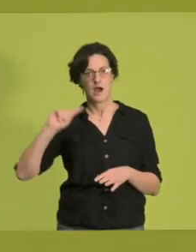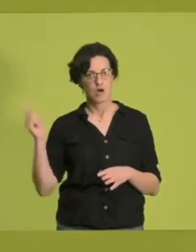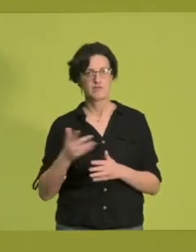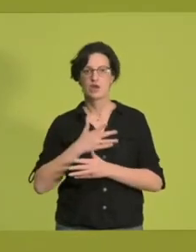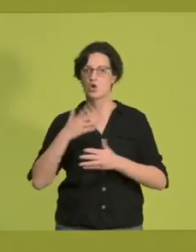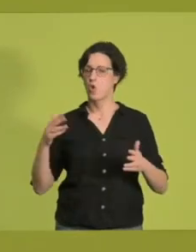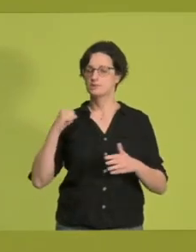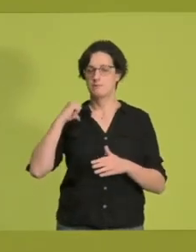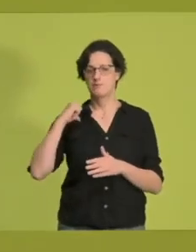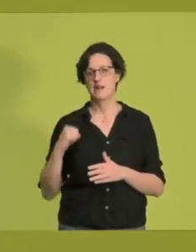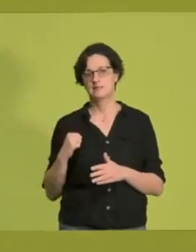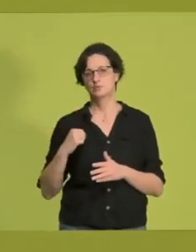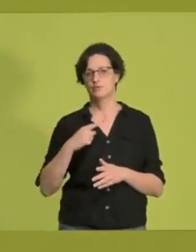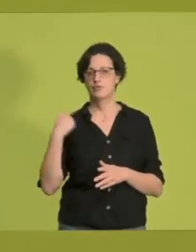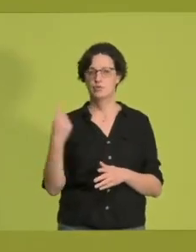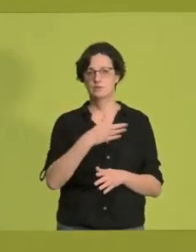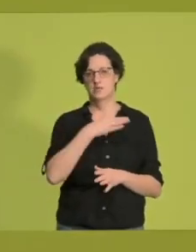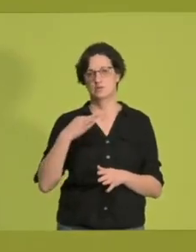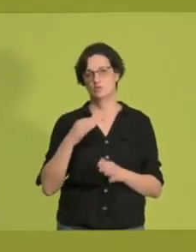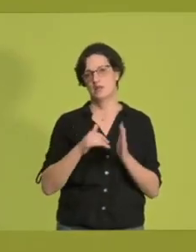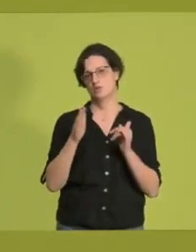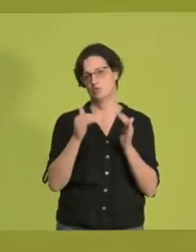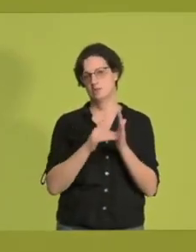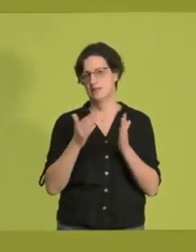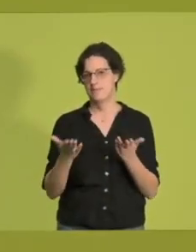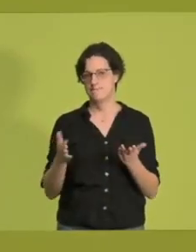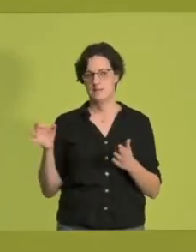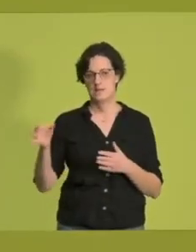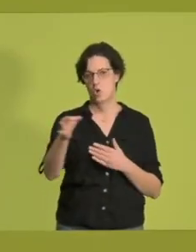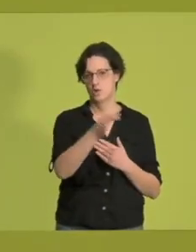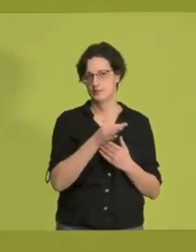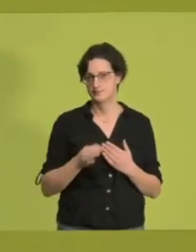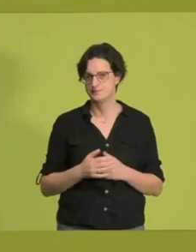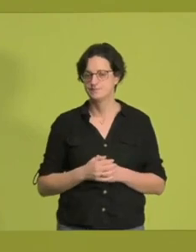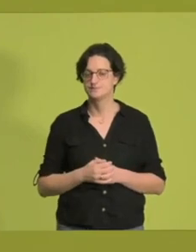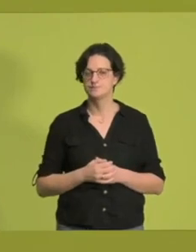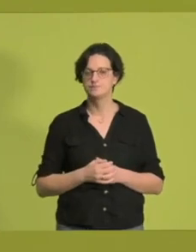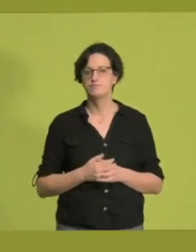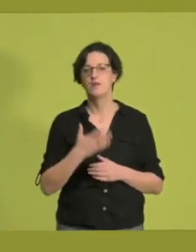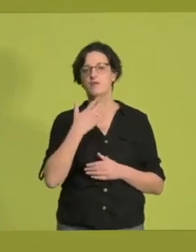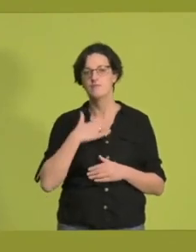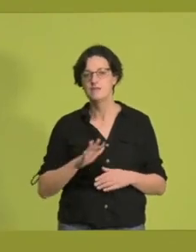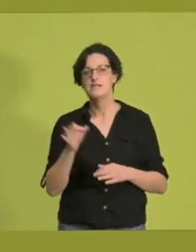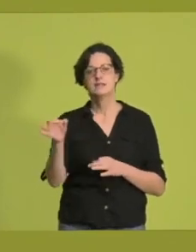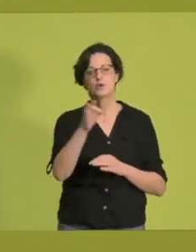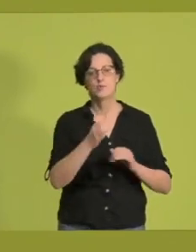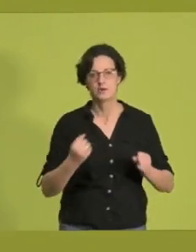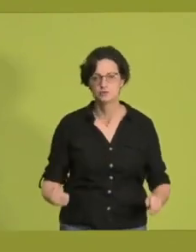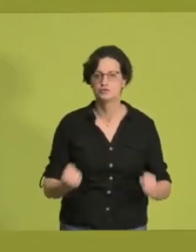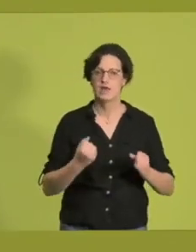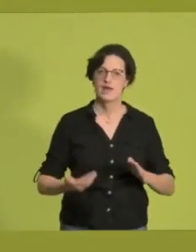große Belastung für unser Gesundheitssystem vor Ort erwiesen hat, für die Stärkung unserer Kommunen und der freien